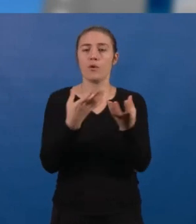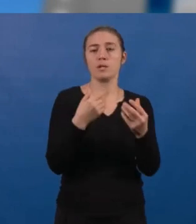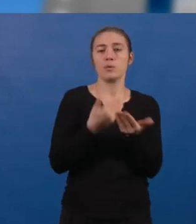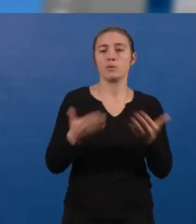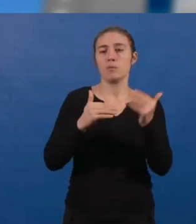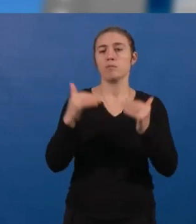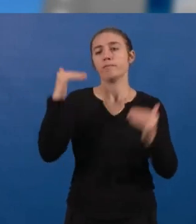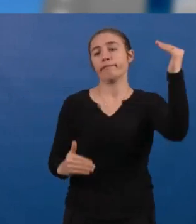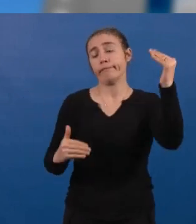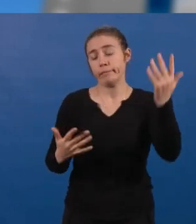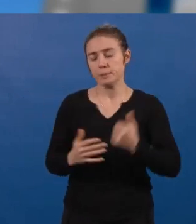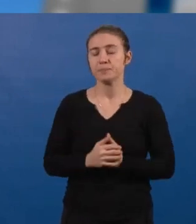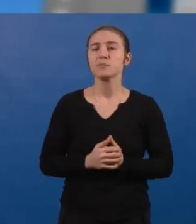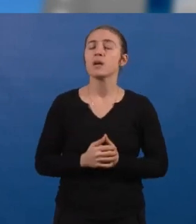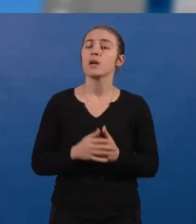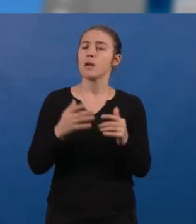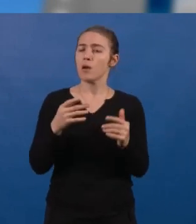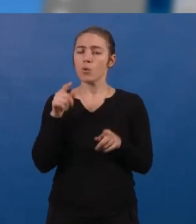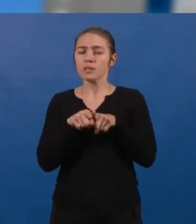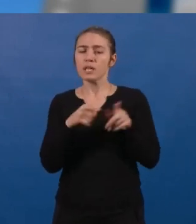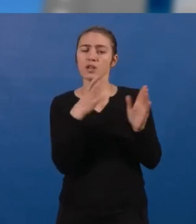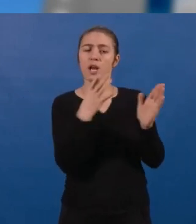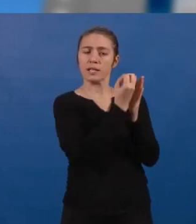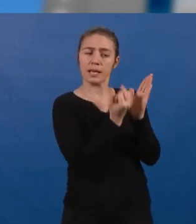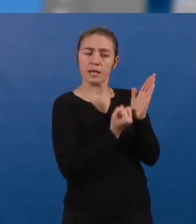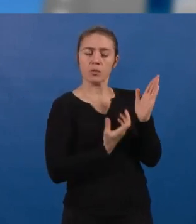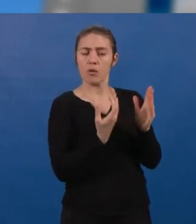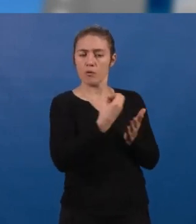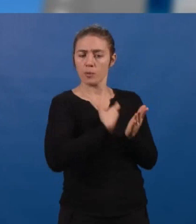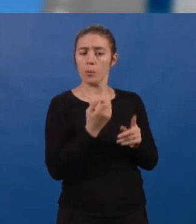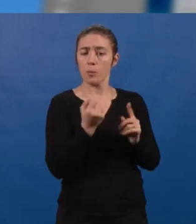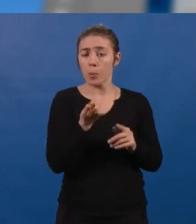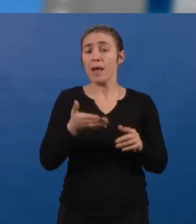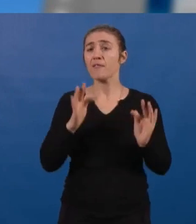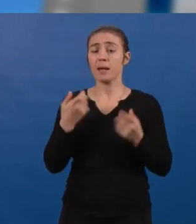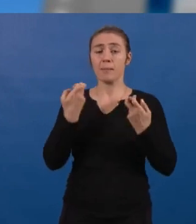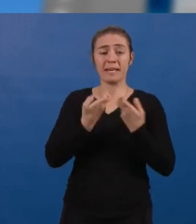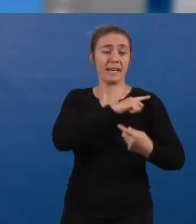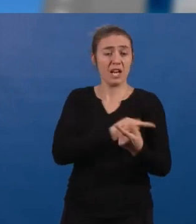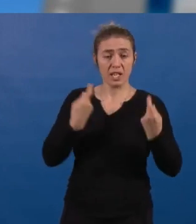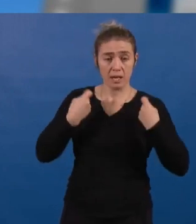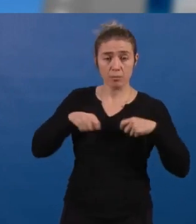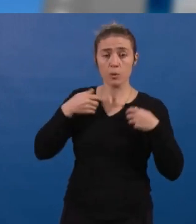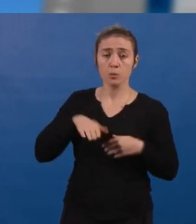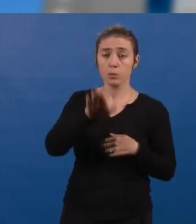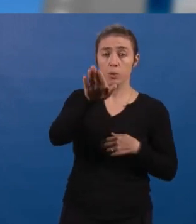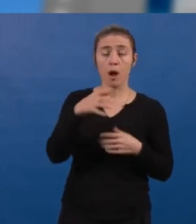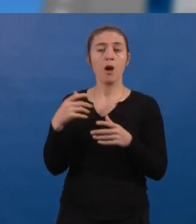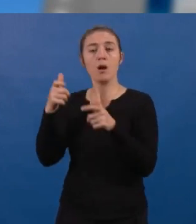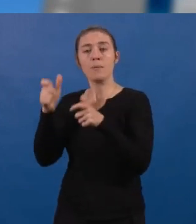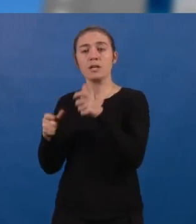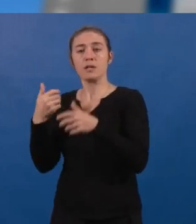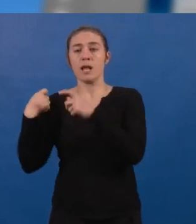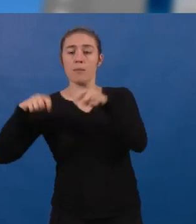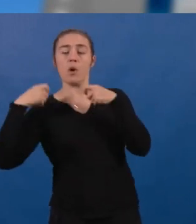Enfin, si l'on dispose de moins d'indicateurs sur le sujet, l'augmentation des prix de l'énergie a un impact très fort sur les charges des logements.